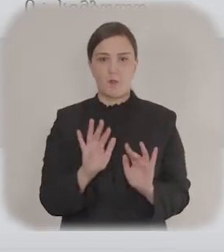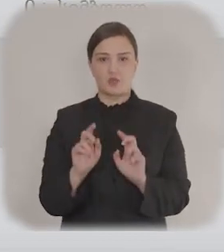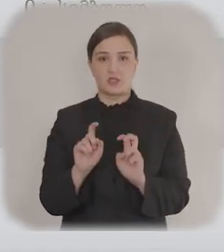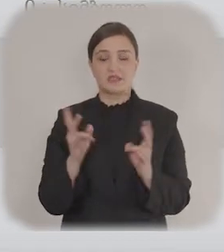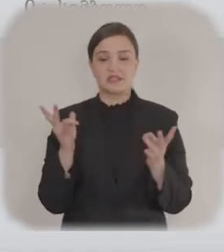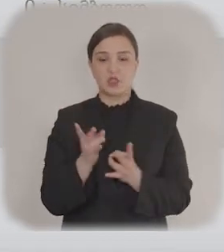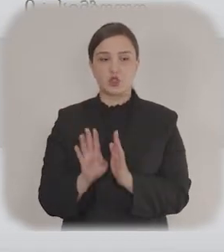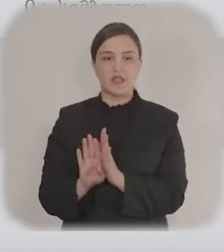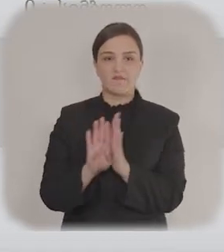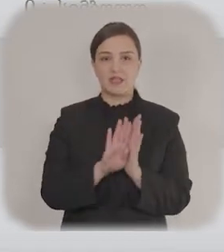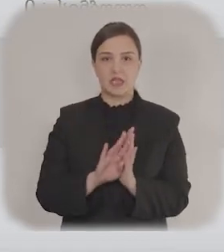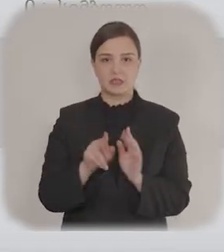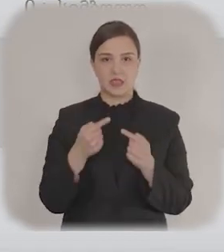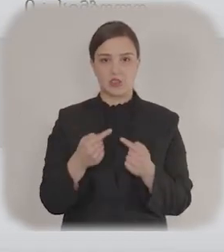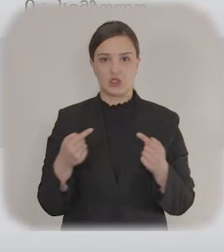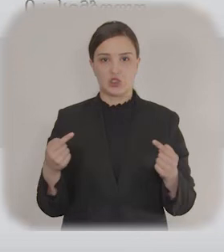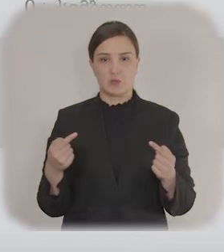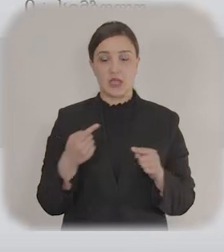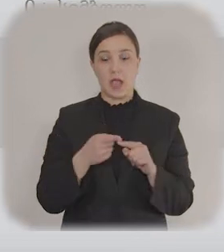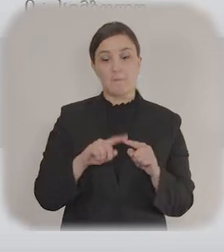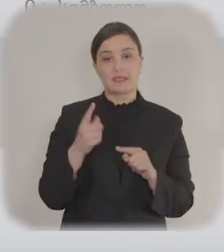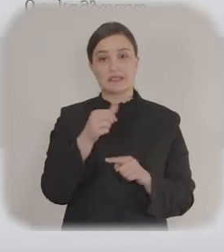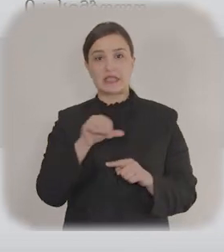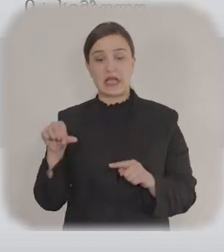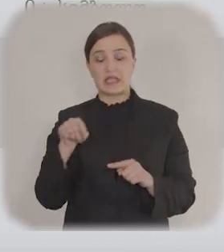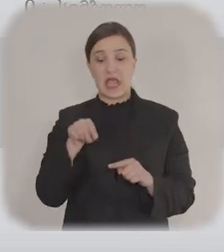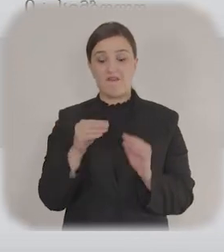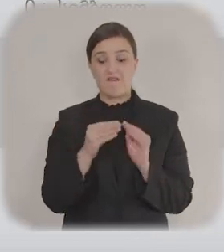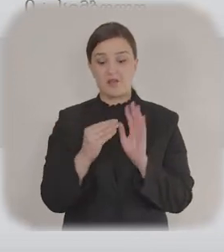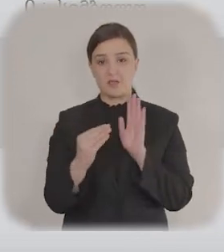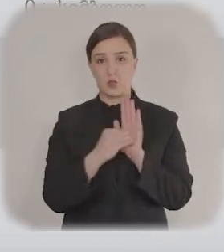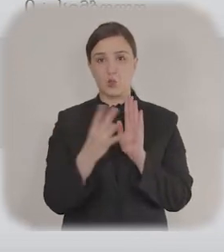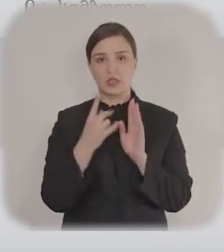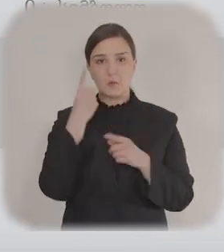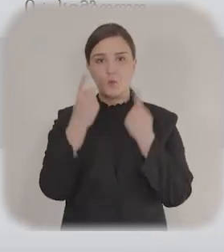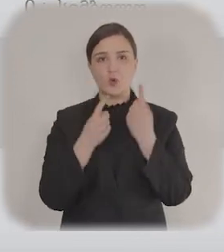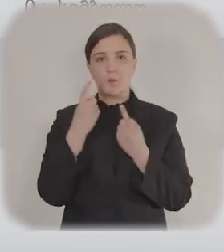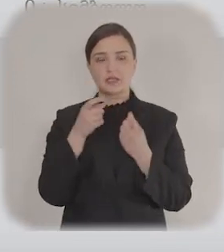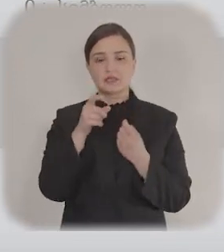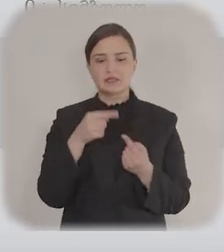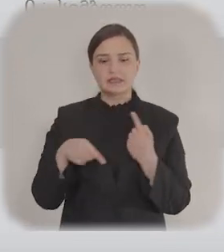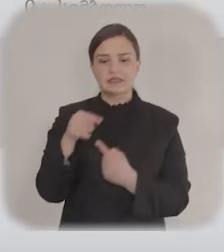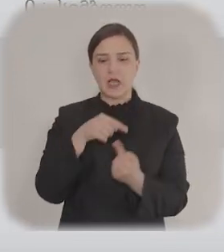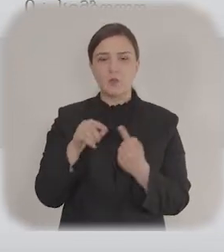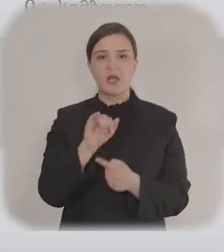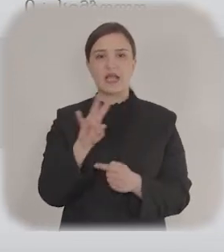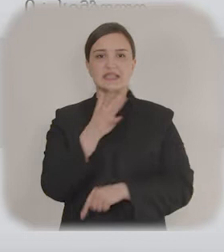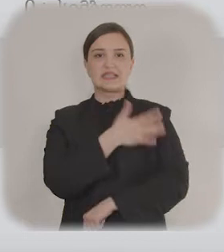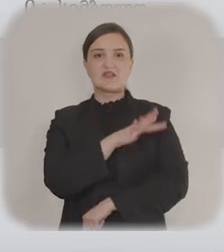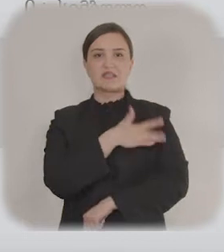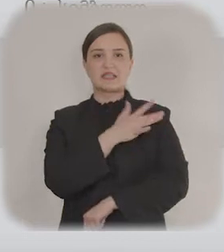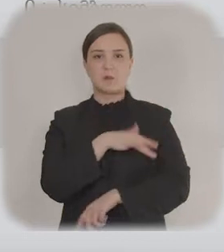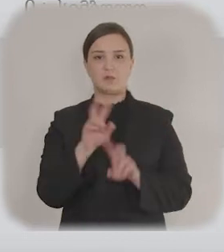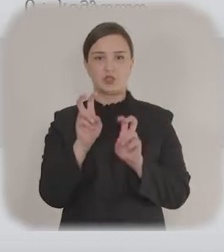eyni boşluqda istehsal və ya xidmətlər növləri haqda məlumatı da göstərin. Biznes üstünlüyünüzü və innovasiyaları da